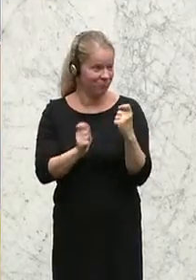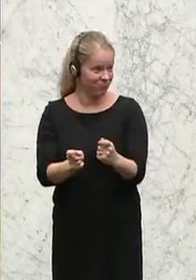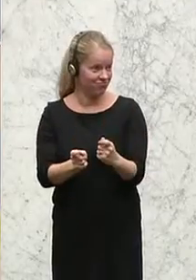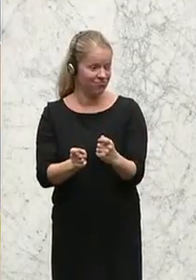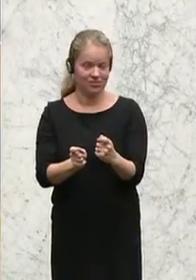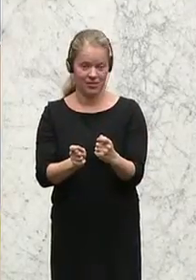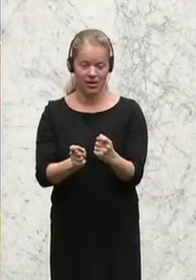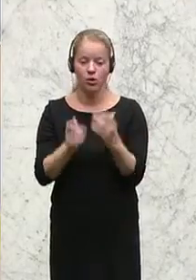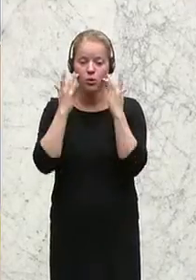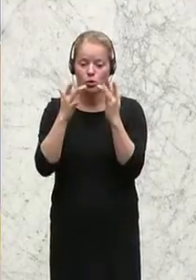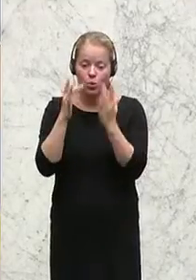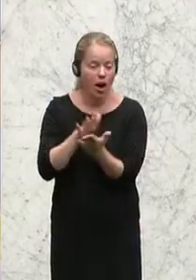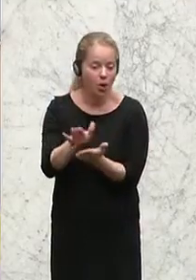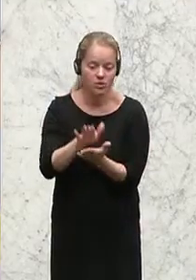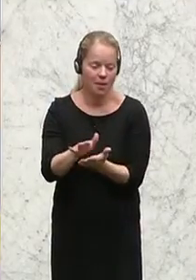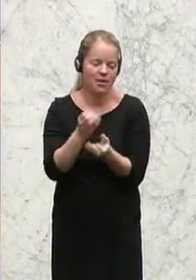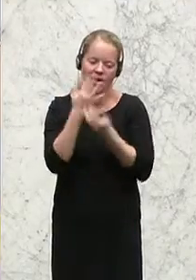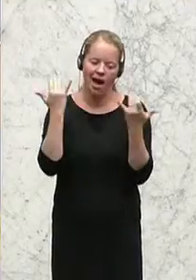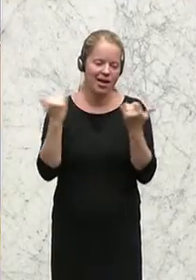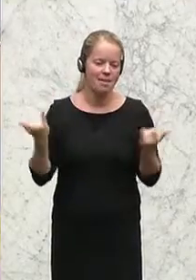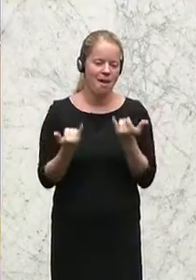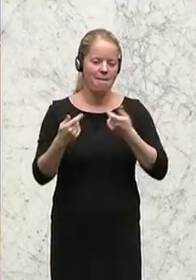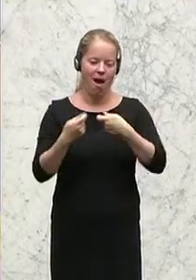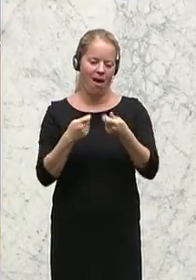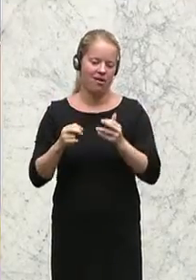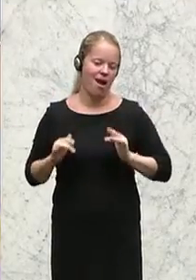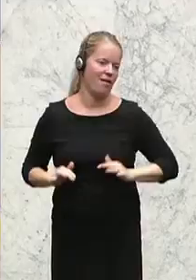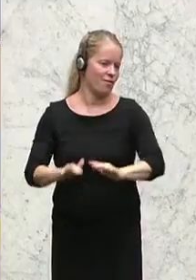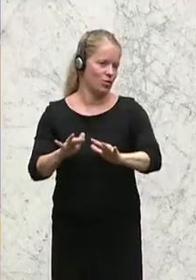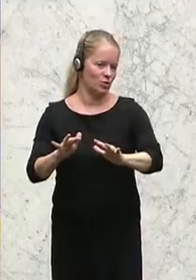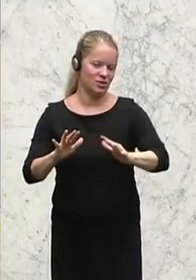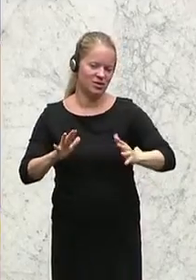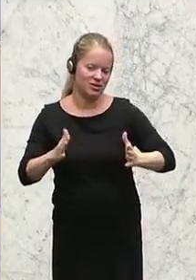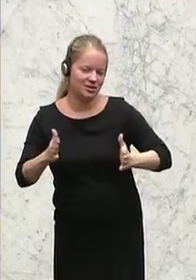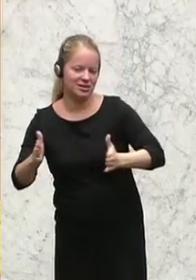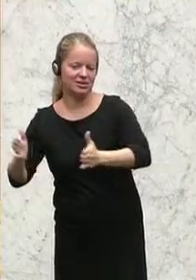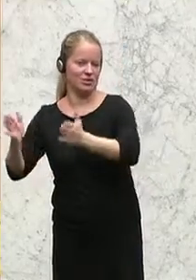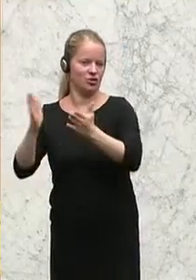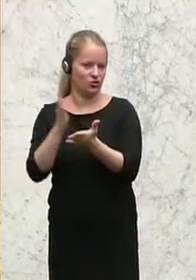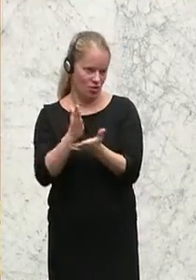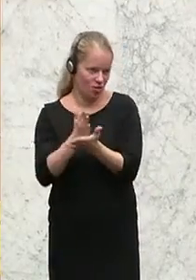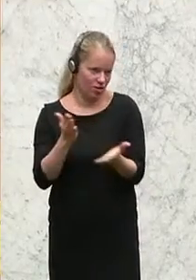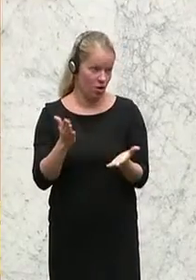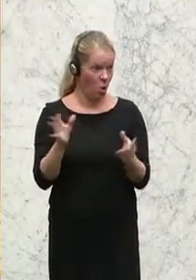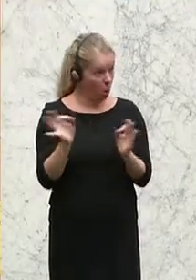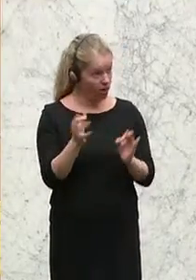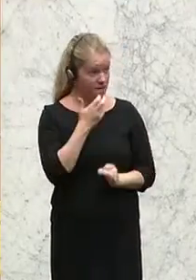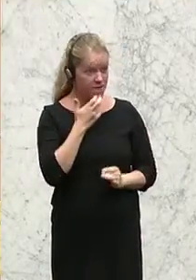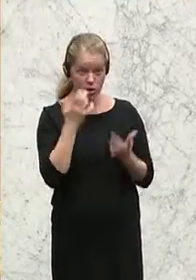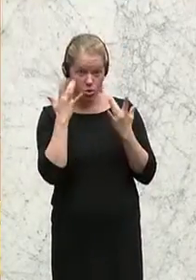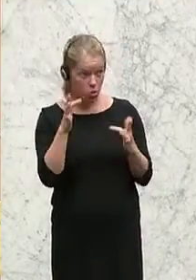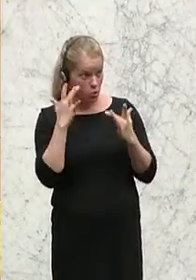Kulturausgaben sind immer marktverzehrend. Das ist ja fast trivial. Oder wollen Sie die Kultur auch auf Ihren